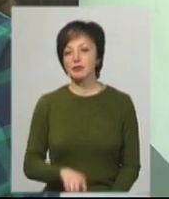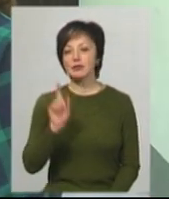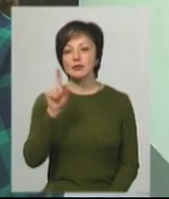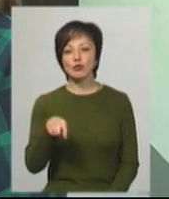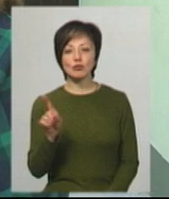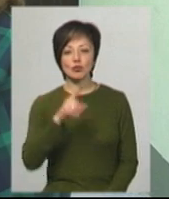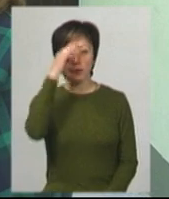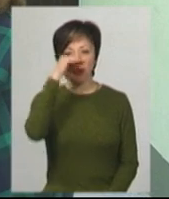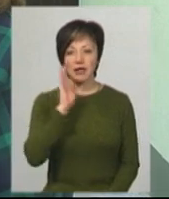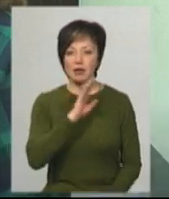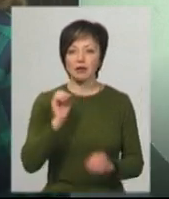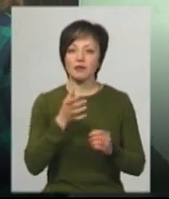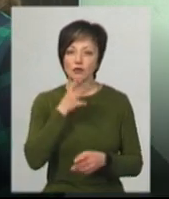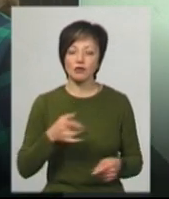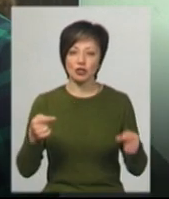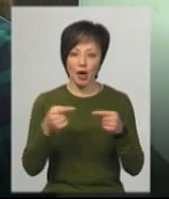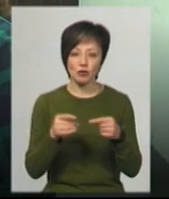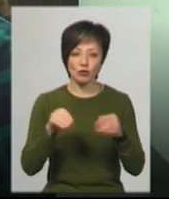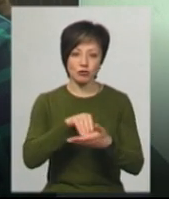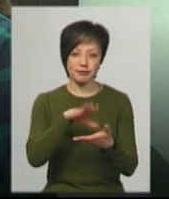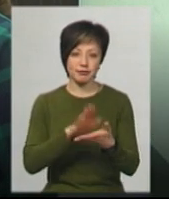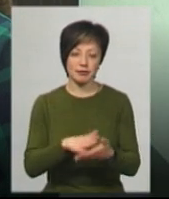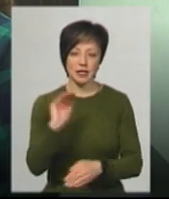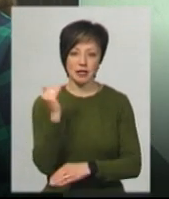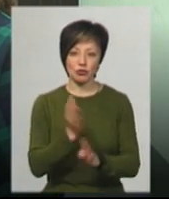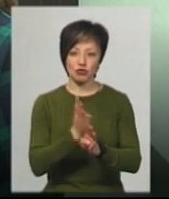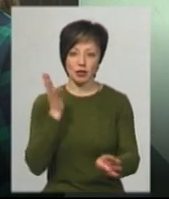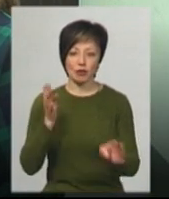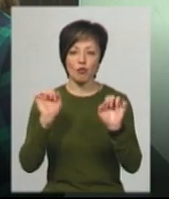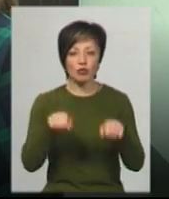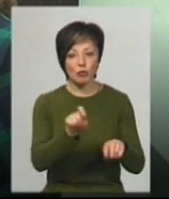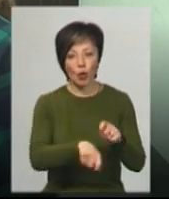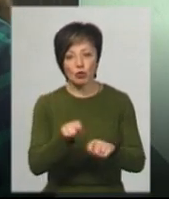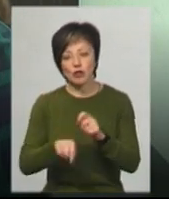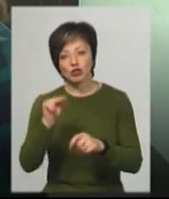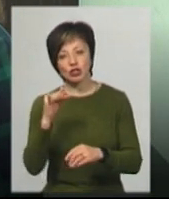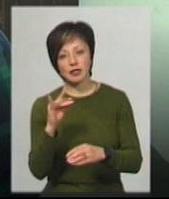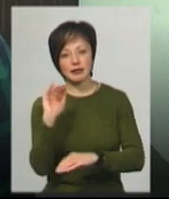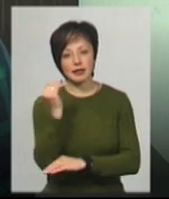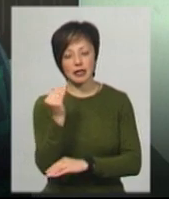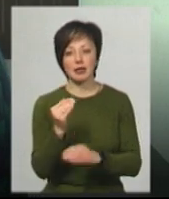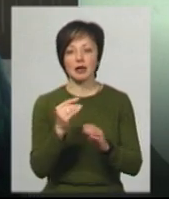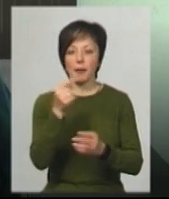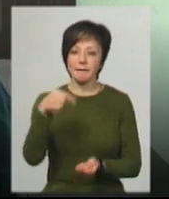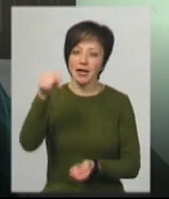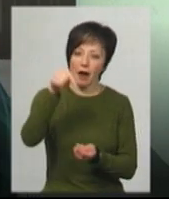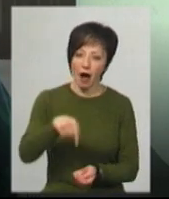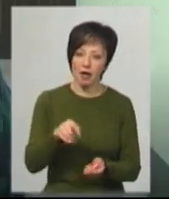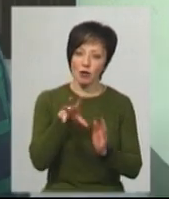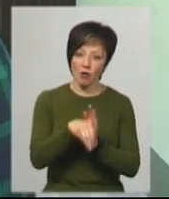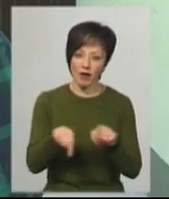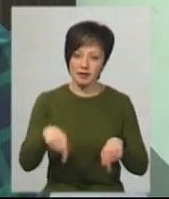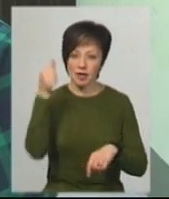що батьки вчасно можуть поставити дитину на чергу, вчасно можуть проконтролювати, чи дитина в них підлягає зарахування на цей